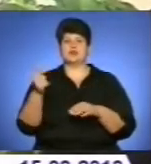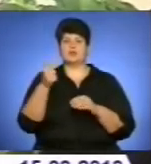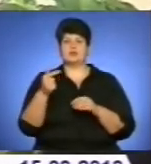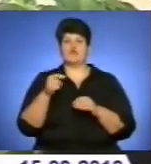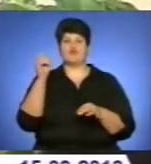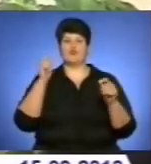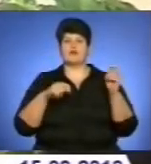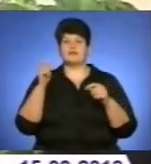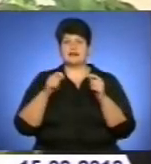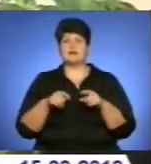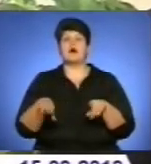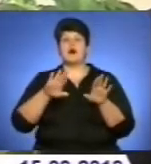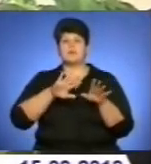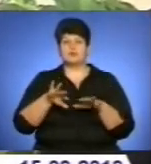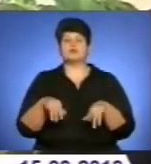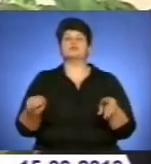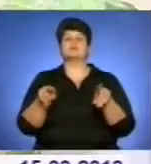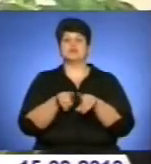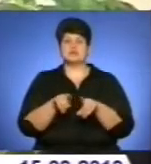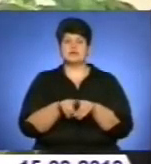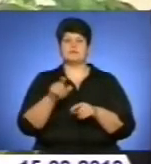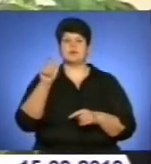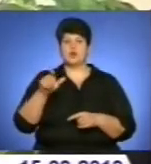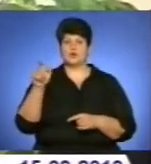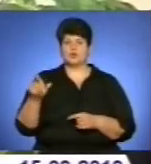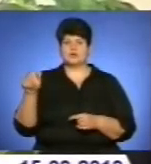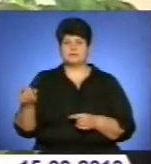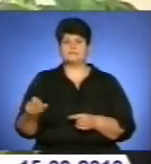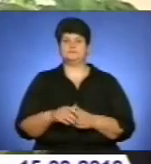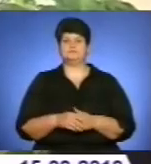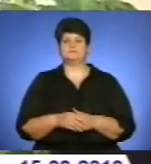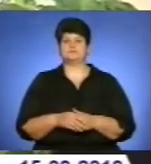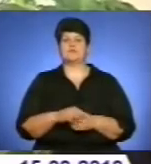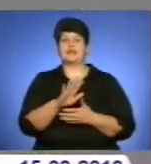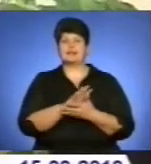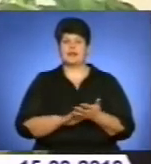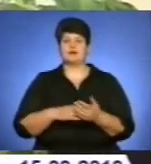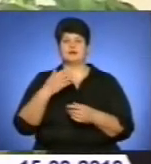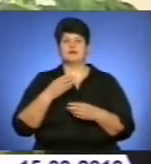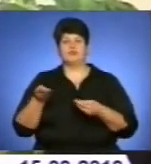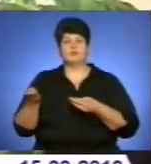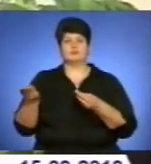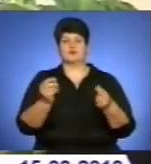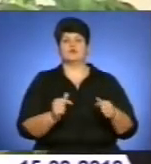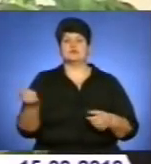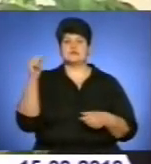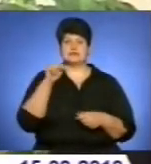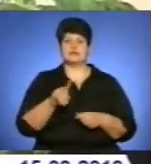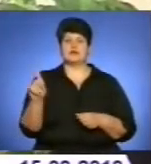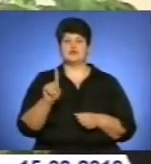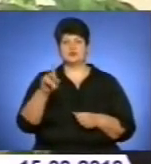на схід, на південь, на північ нашої держави. В Крим переконували українців підтримати